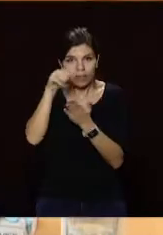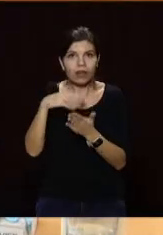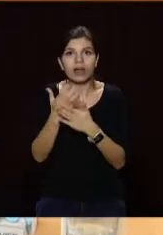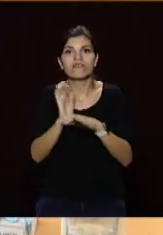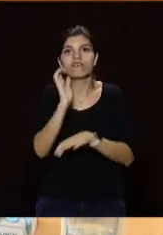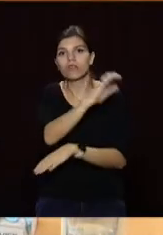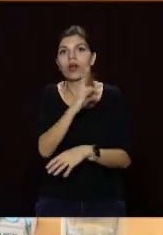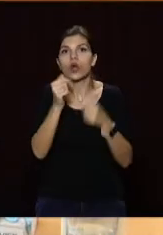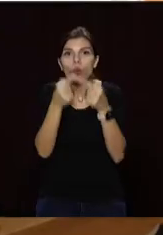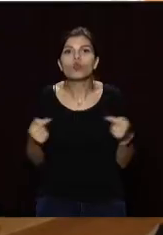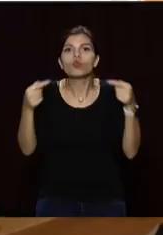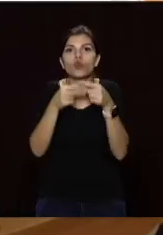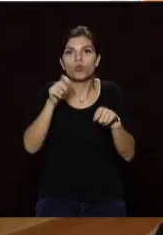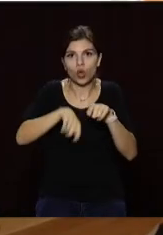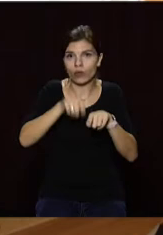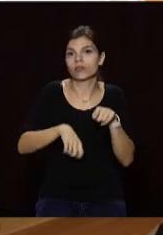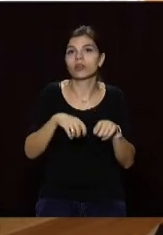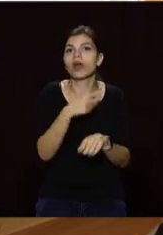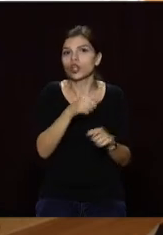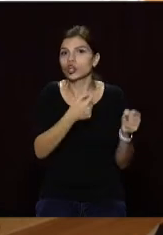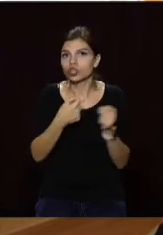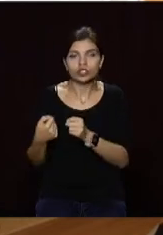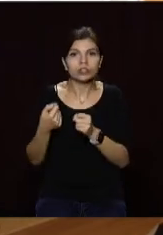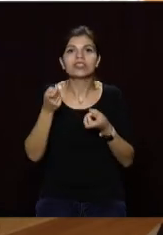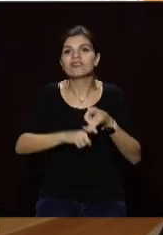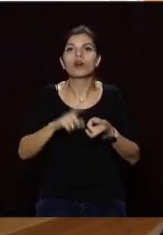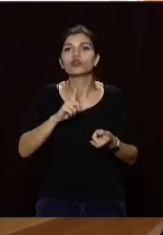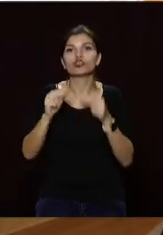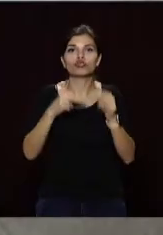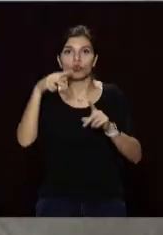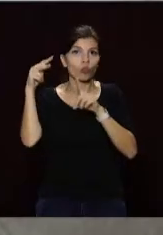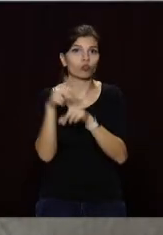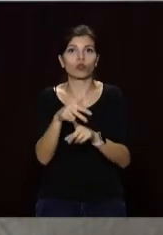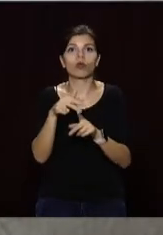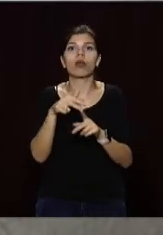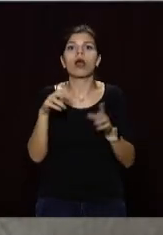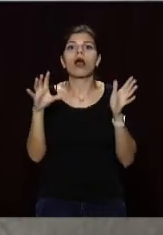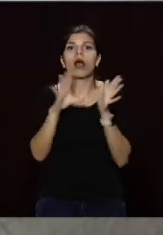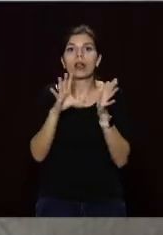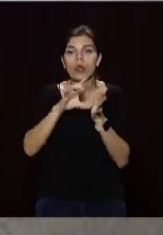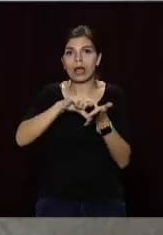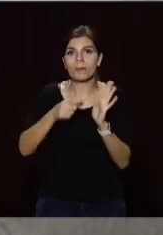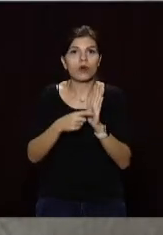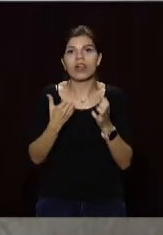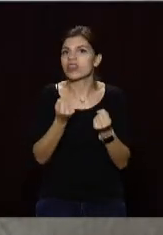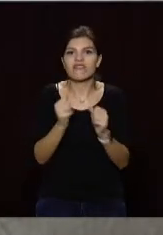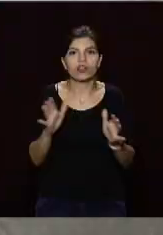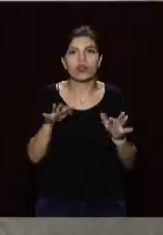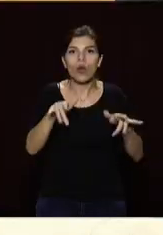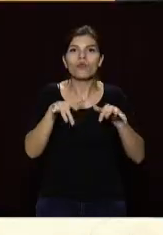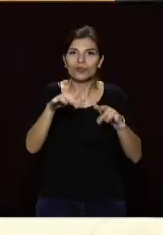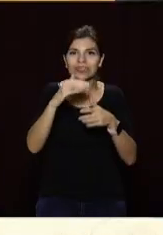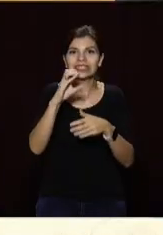відправили на уточнення. Також затримки виникають через перезавантаження електронного кабінету. Не витримує сервер.